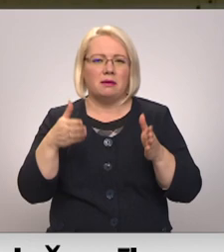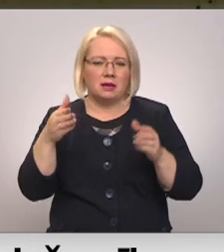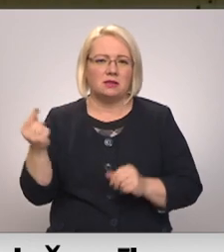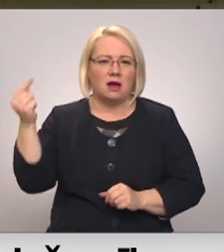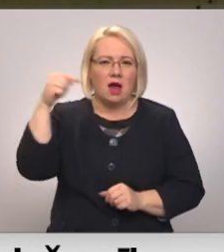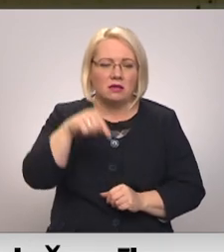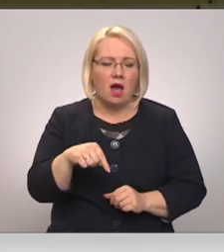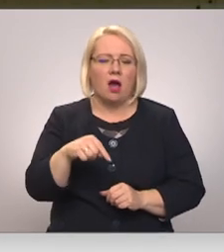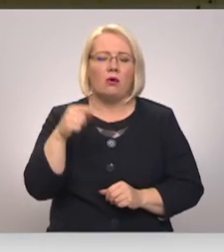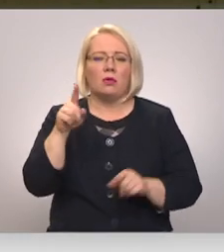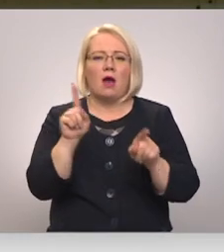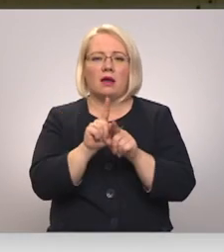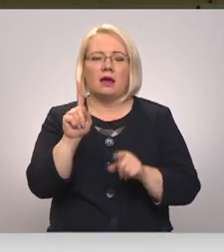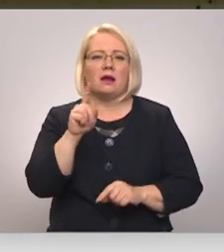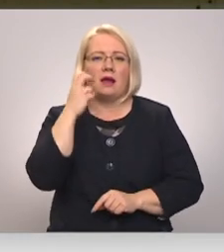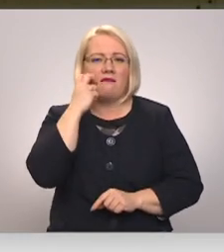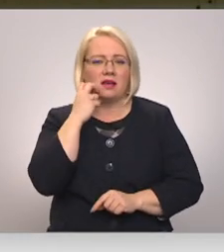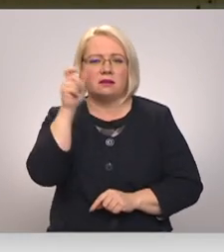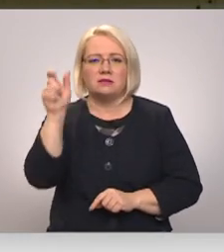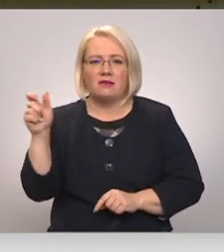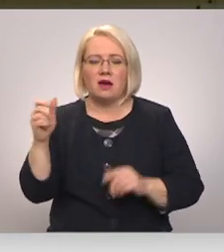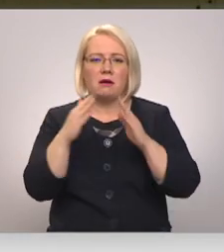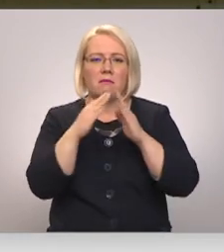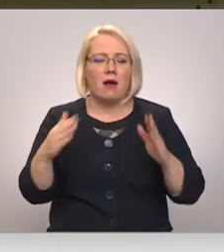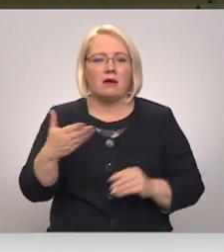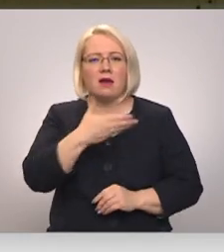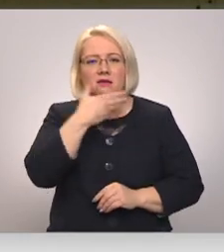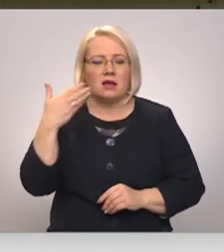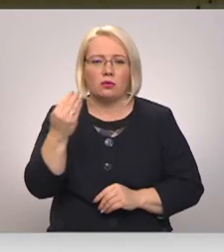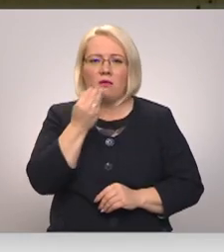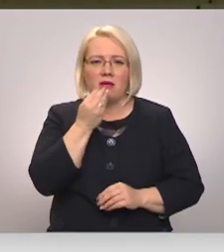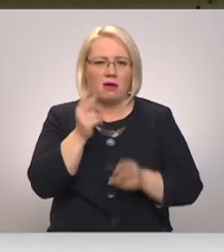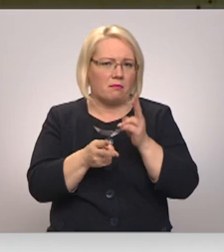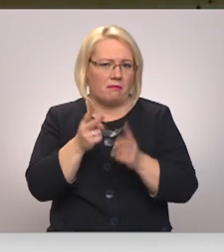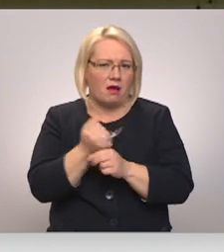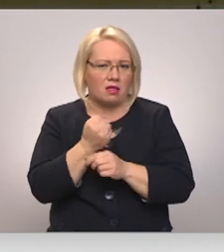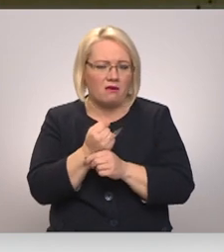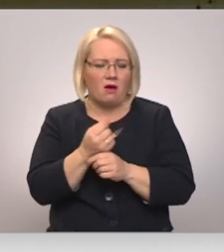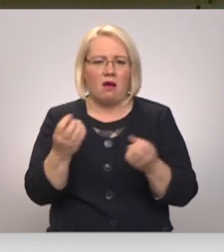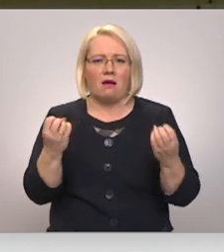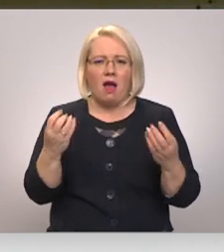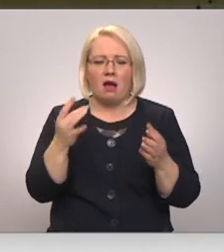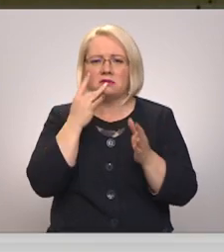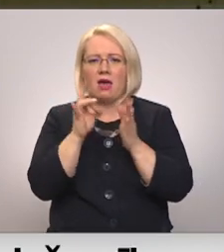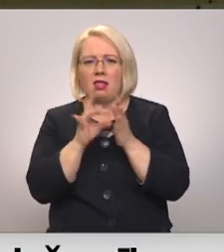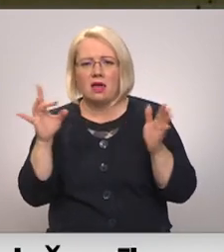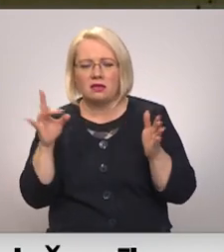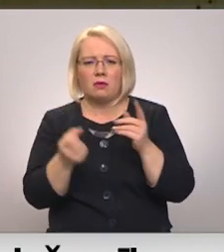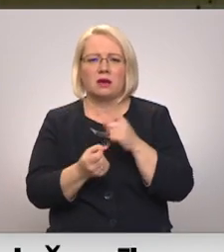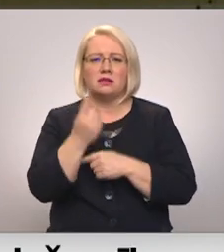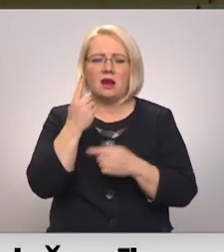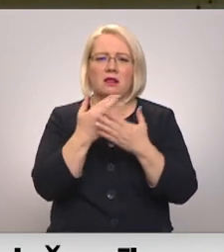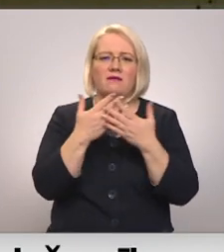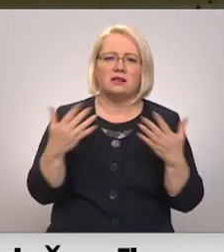Tad ir tā, ka arī veciem cilvēkiem ļoti grūti mājā sev to ēdienu pagatavot. Tur ir gāze, elektrība, kas izraisa visādas